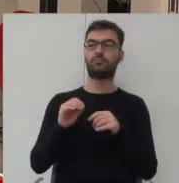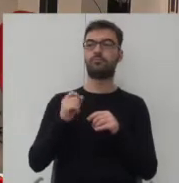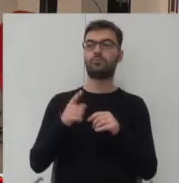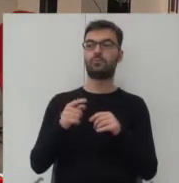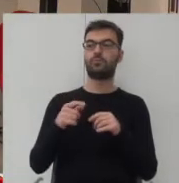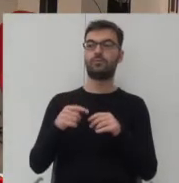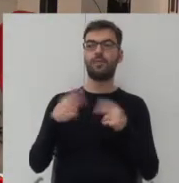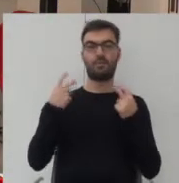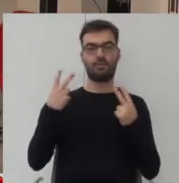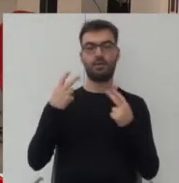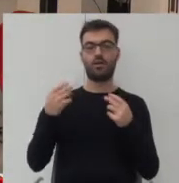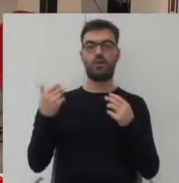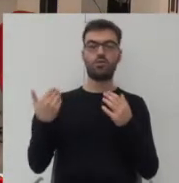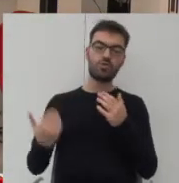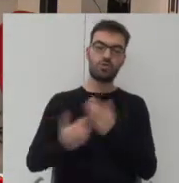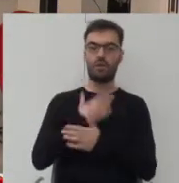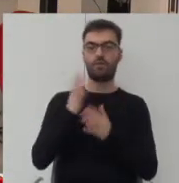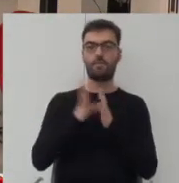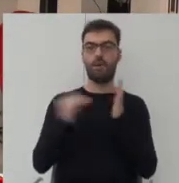sztandarowym jakby nowym modelem